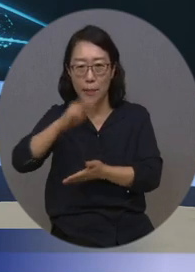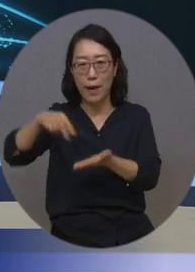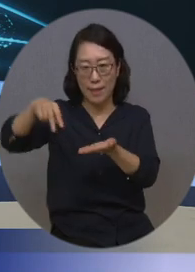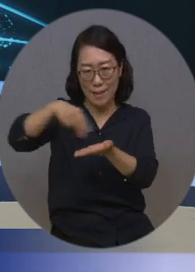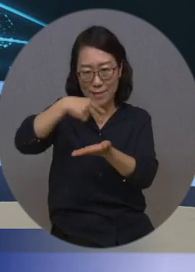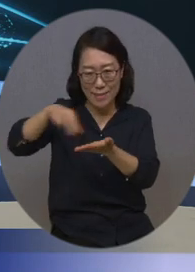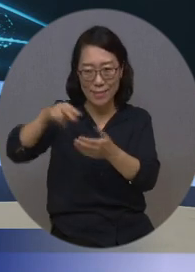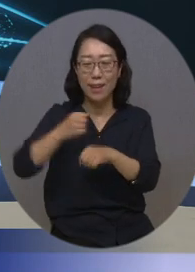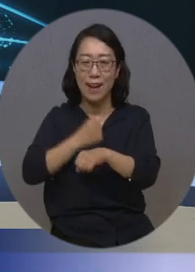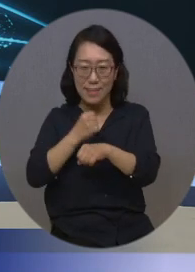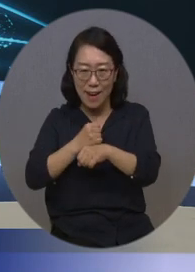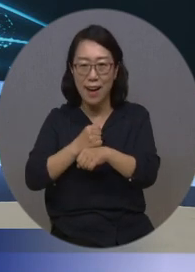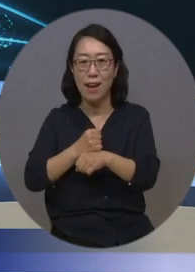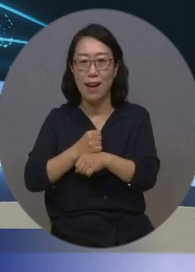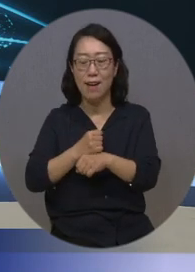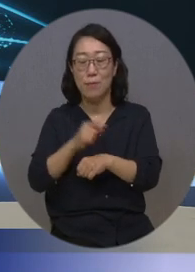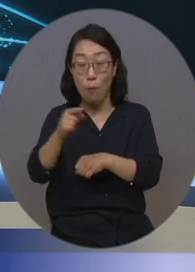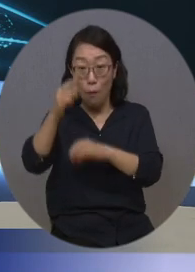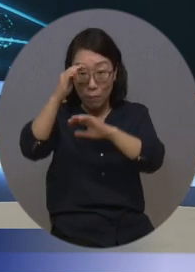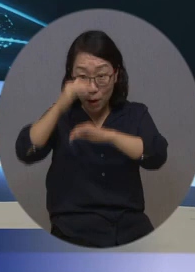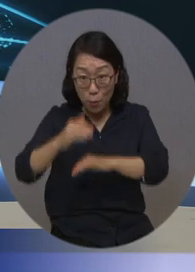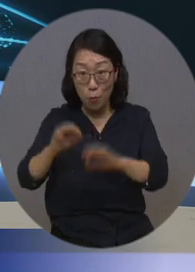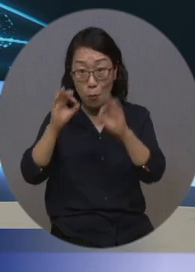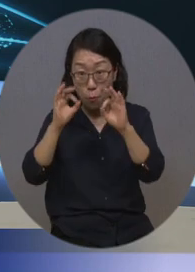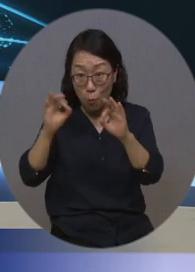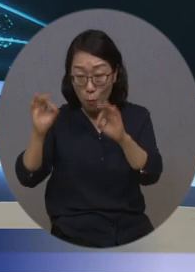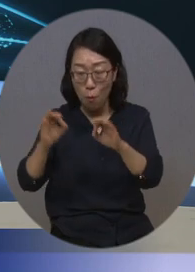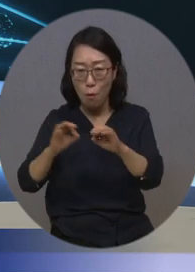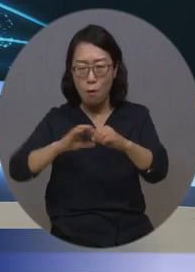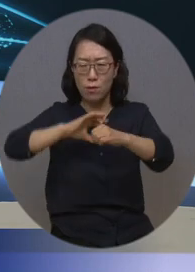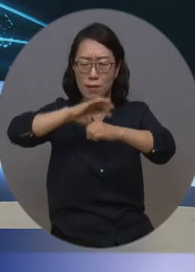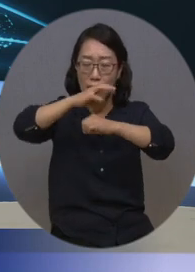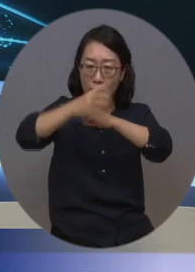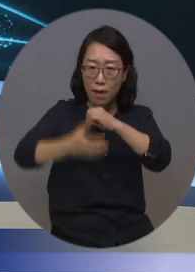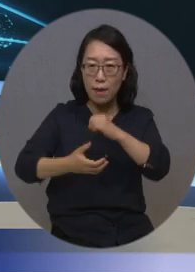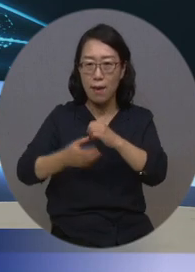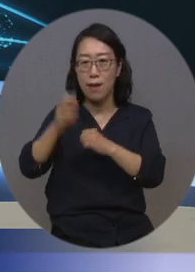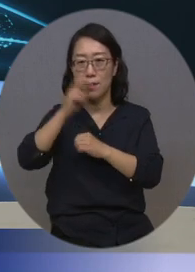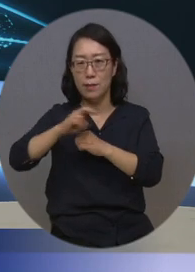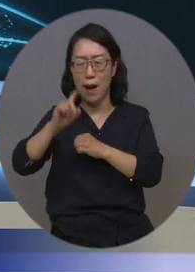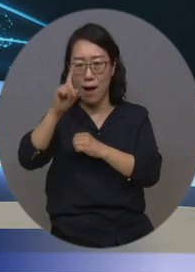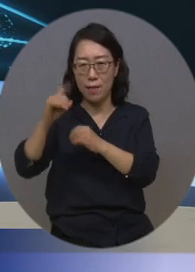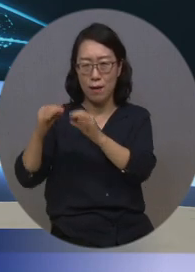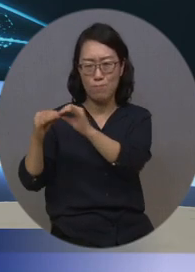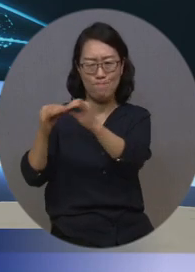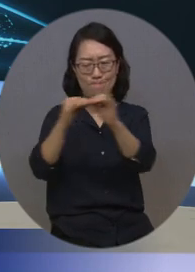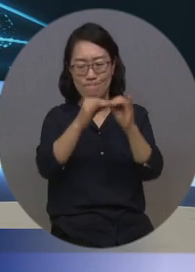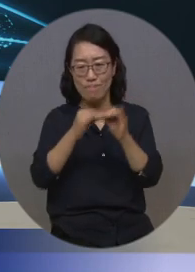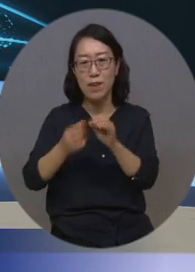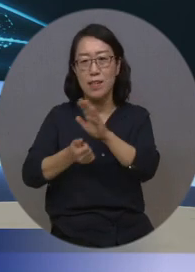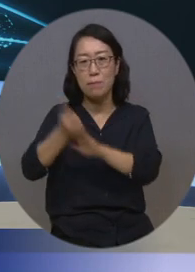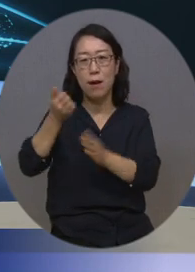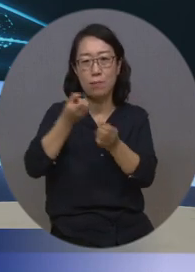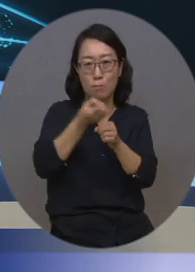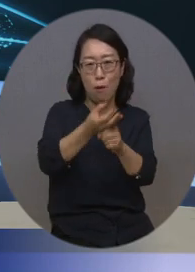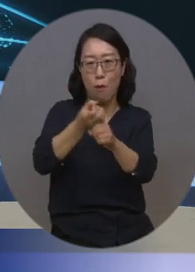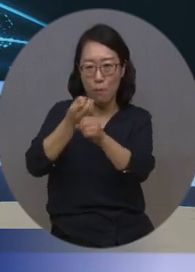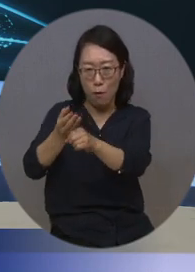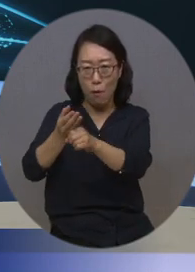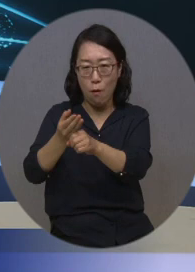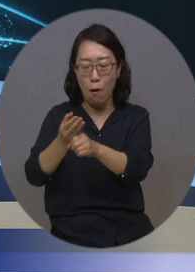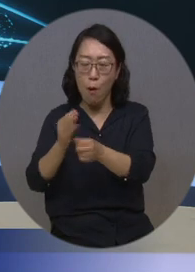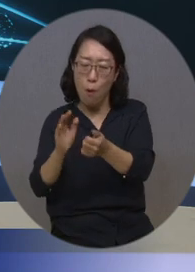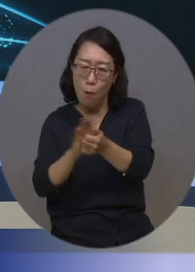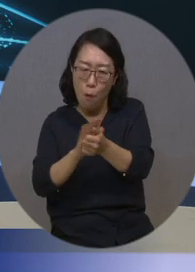공감과 공존 메시지를 담아 전 세계의 음악을 통해 희망을 선물하는 방탄소년단. 세심한